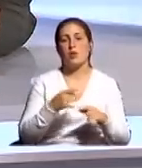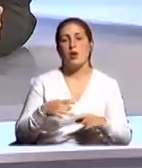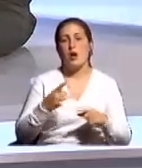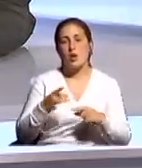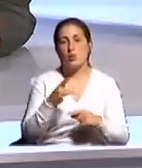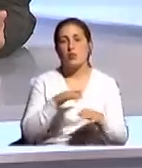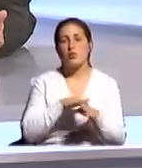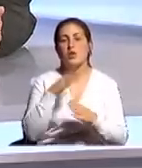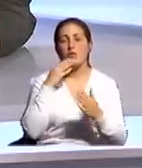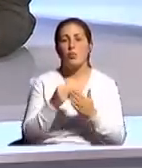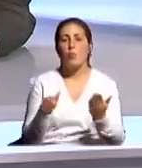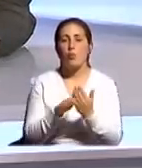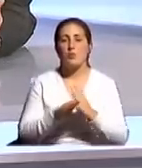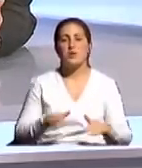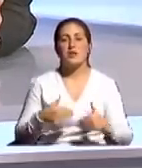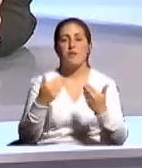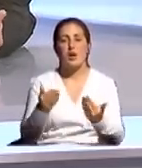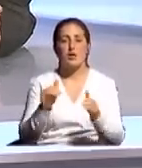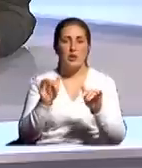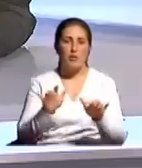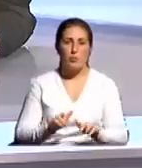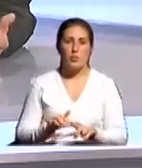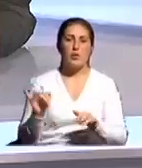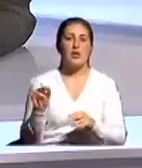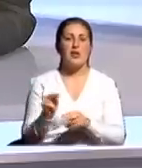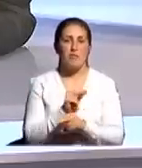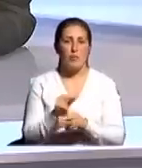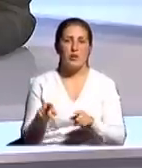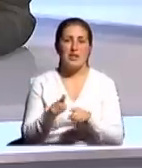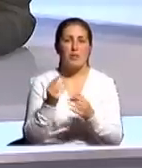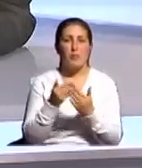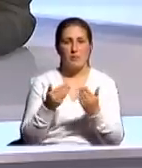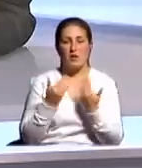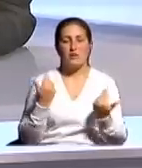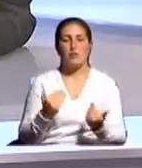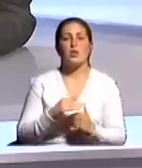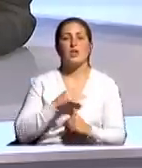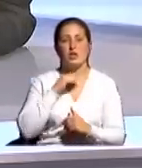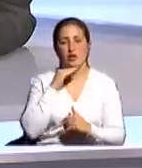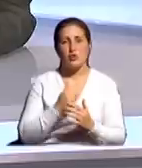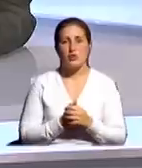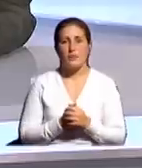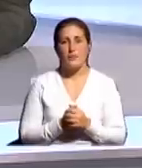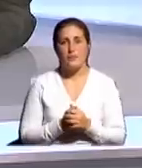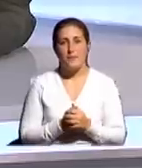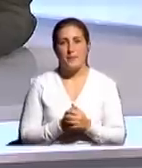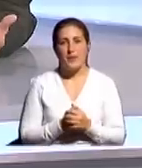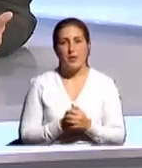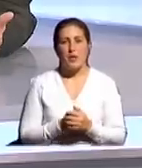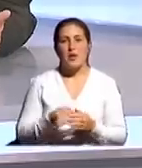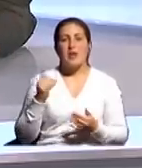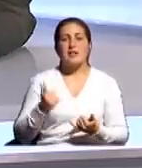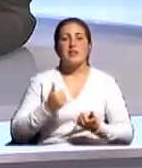свою помощь, предоставляют и компьютеры, осуществляют ремонт. То есть таких примеров сегодня достаточно. Для высших